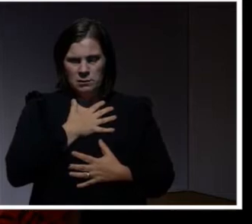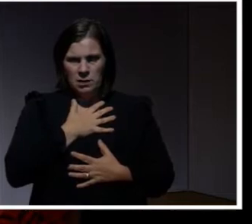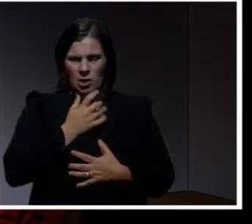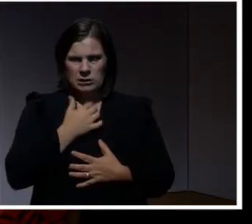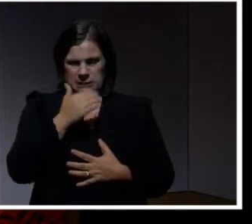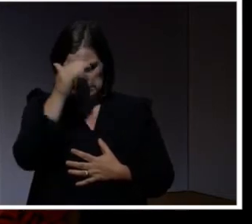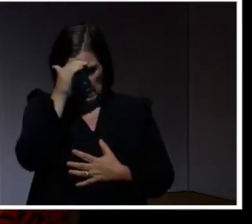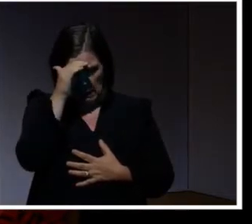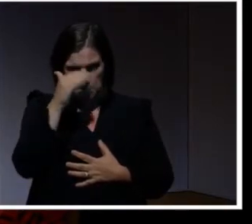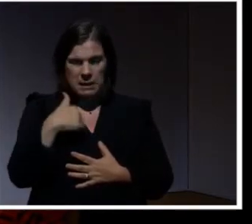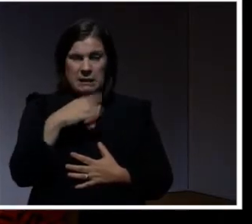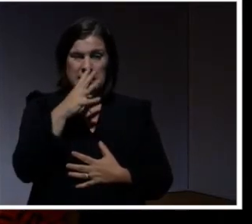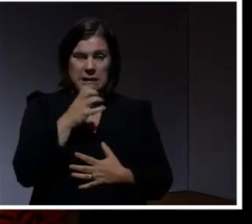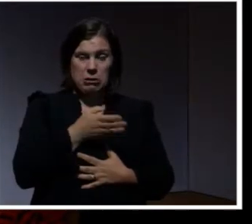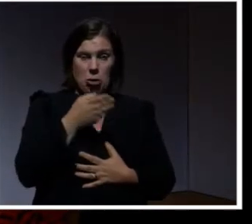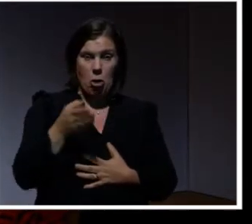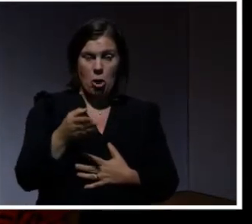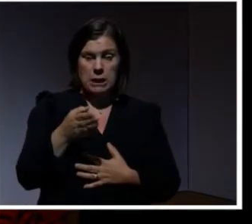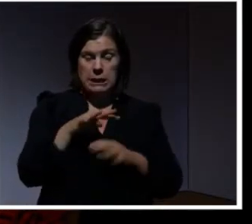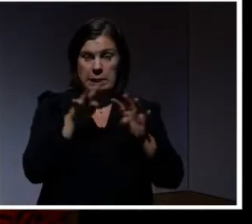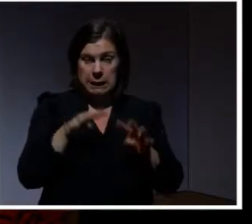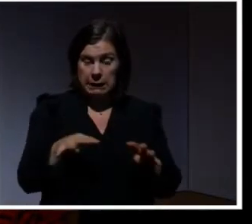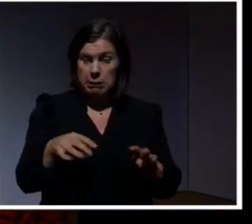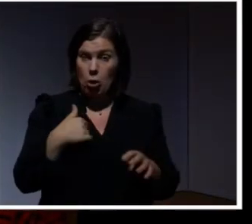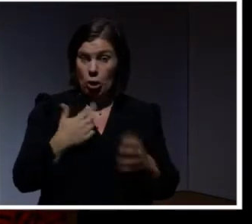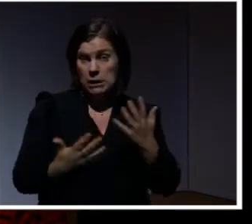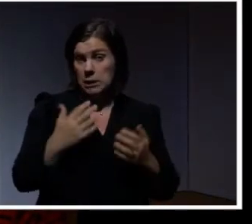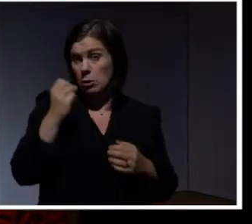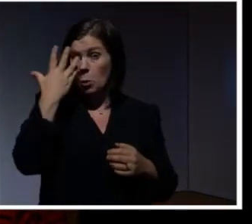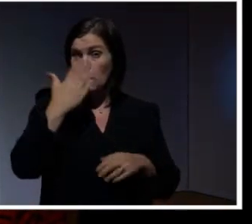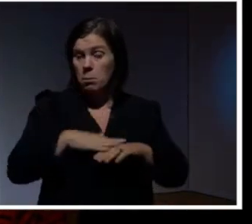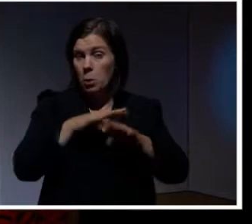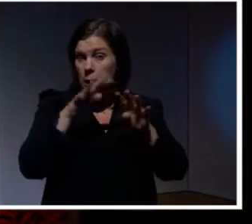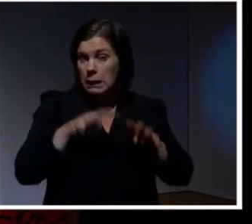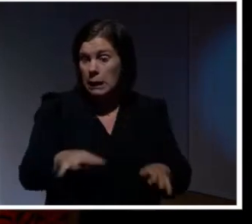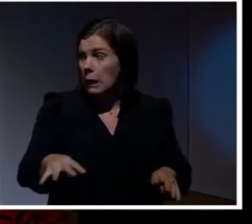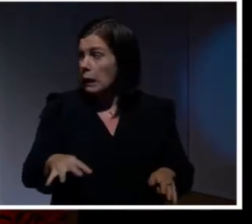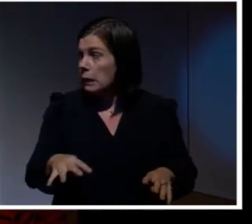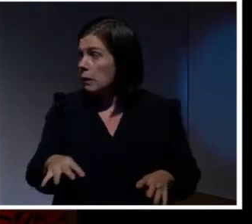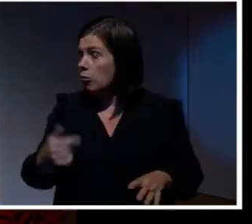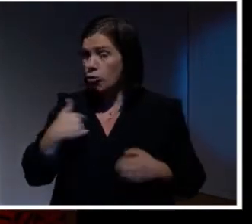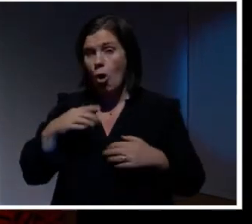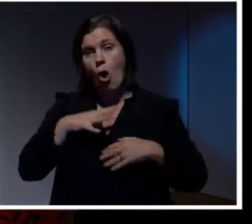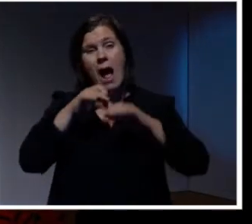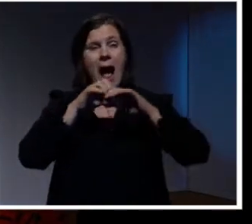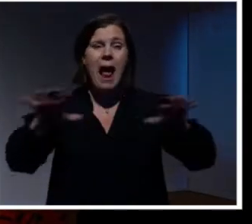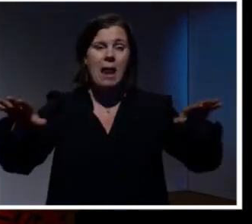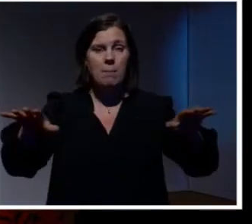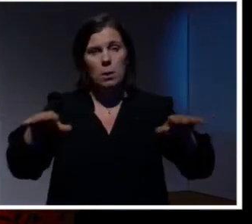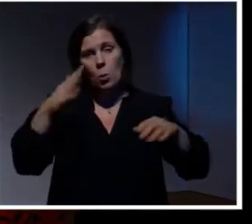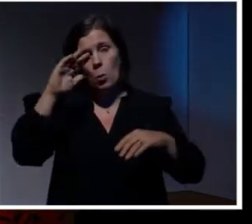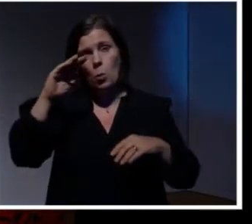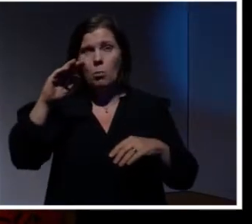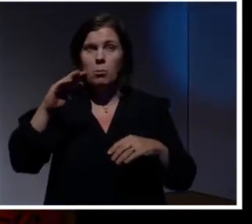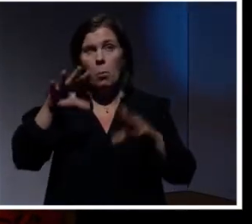sa innan. Jag har varit på internet sedan mitten av 90-talet. Jag tycker att är ganska kompetent. Och jag har ju en sådan allmän uppfattning. Om